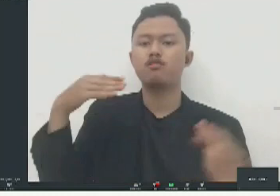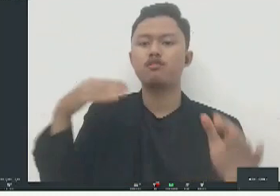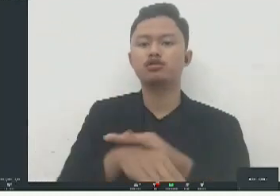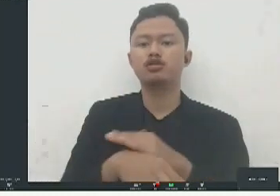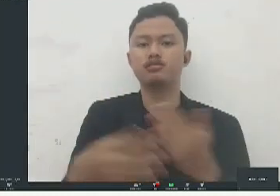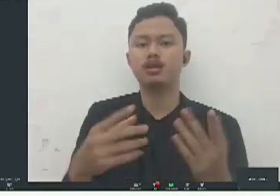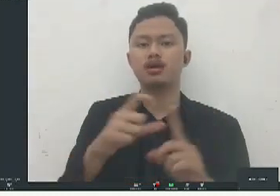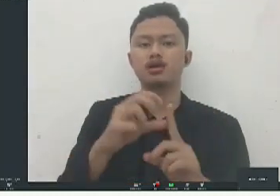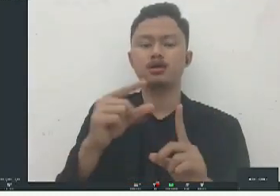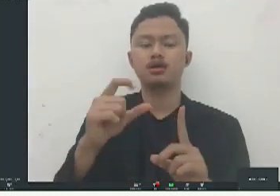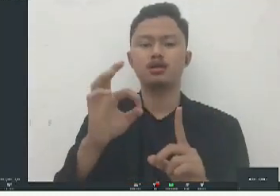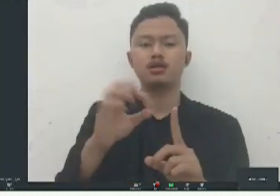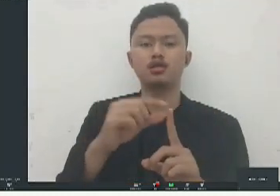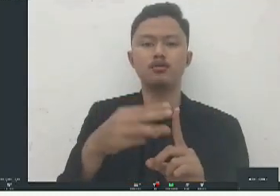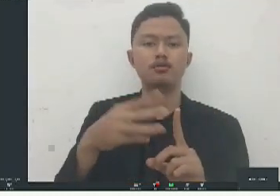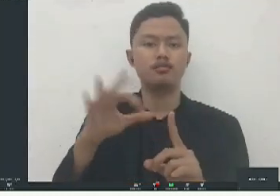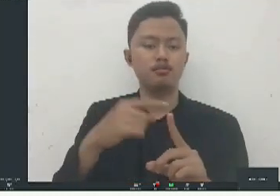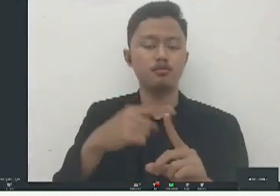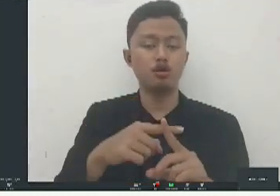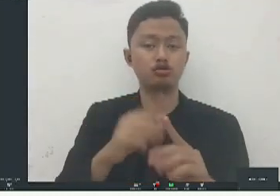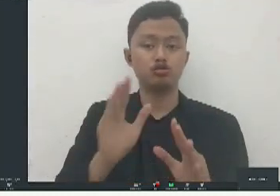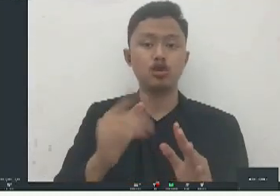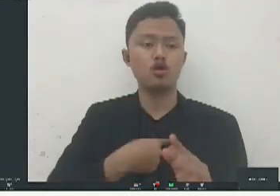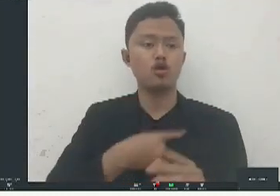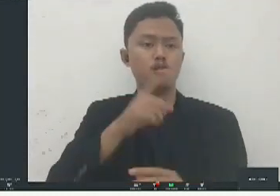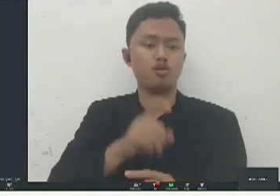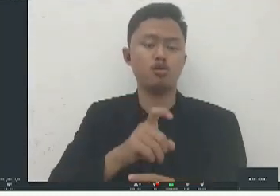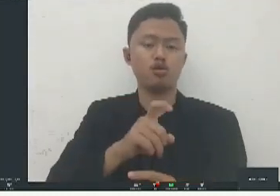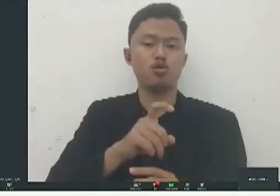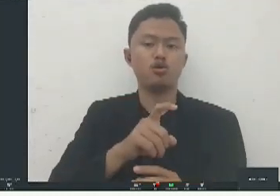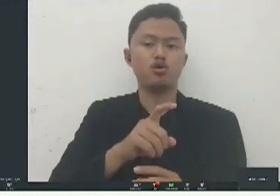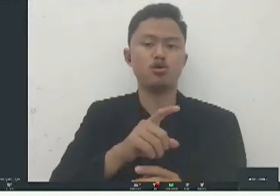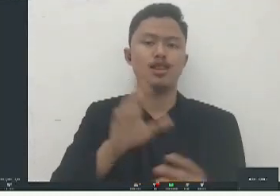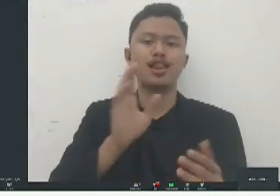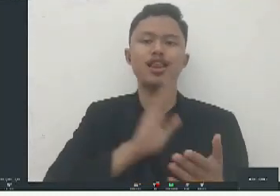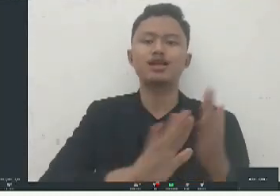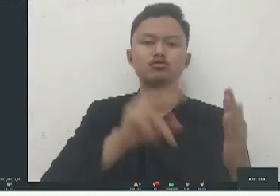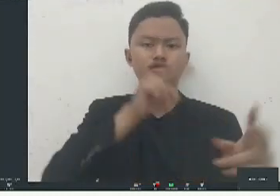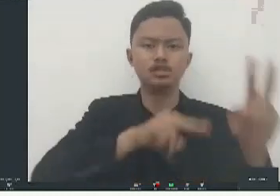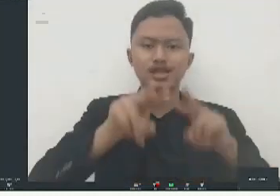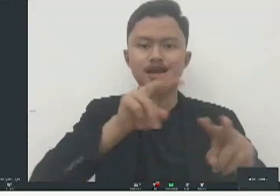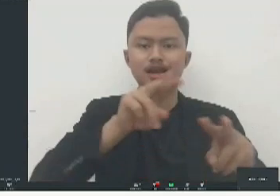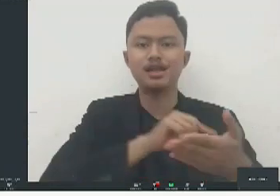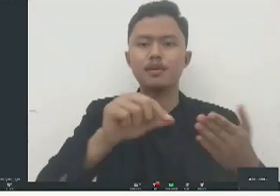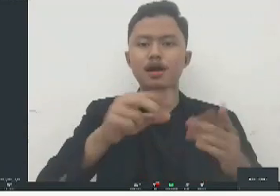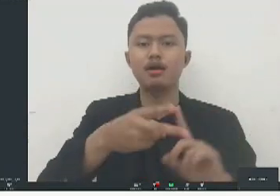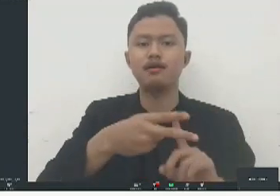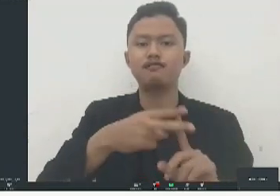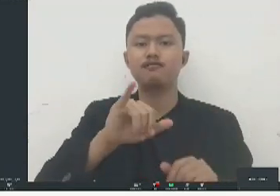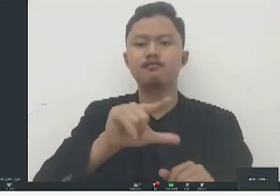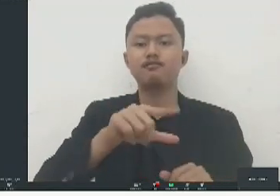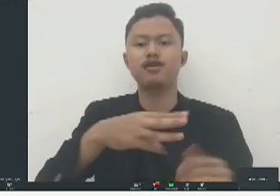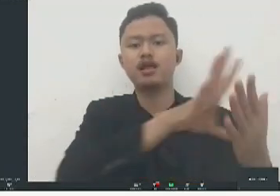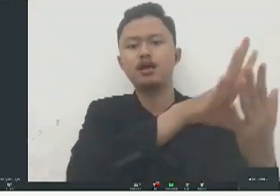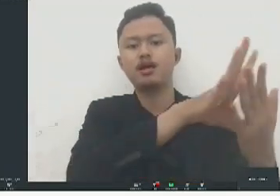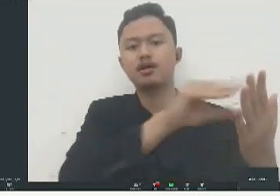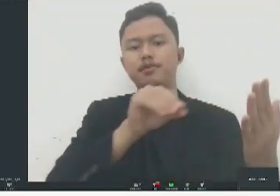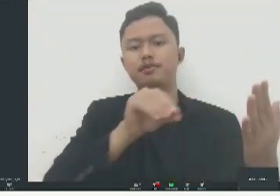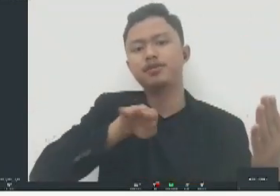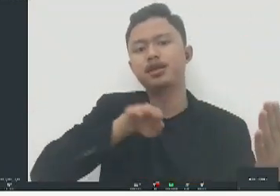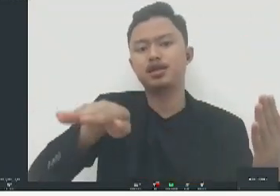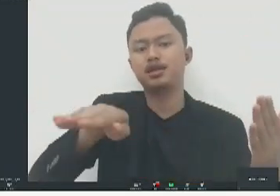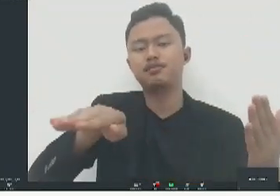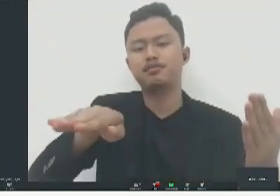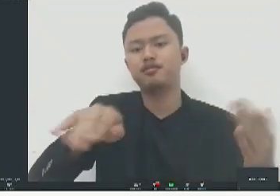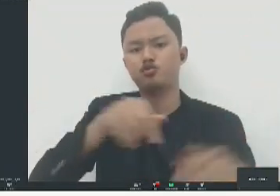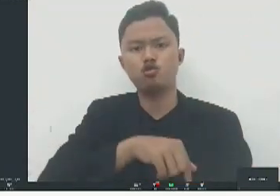Google Drive gitu ya jadi ketika saya butuh kapanpun tinggal cari aja nama filenya gitu jadi memperingkas gitu ya